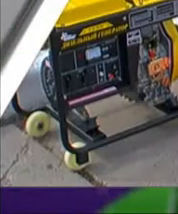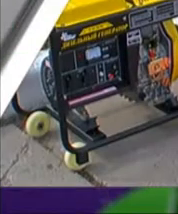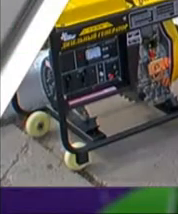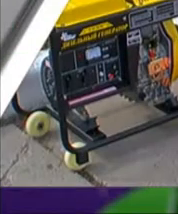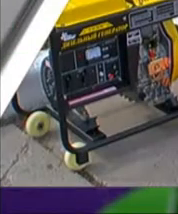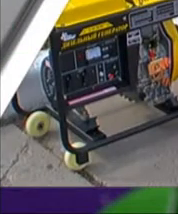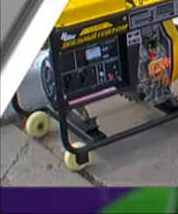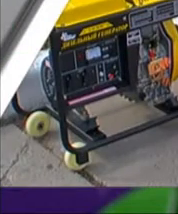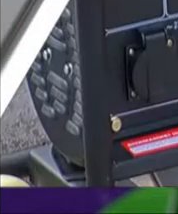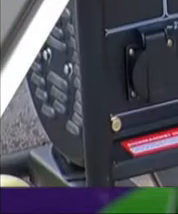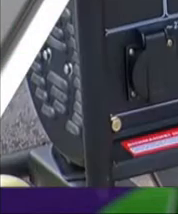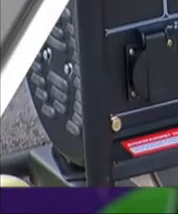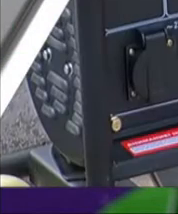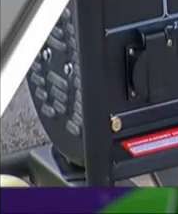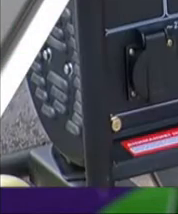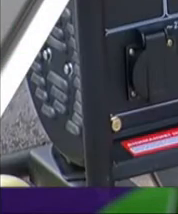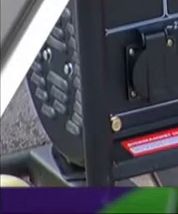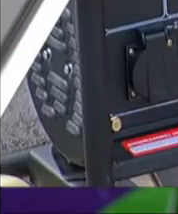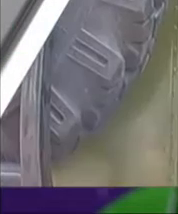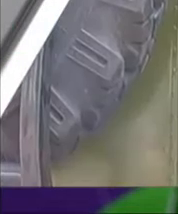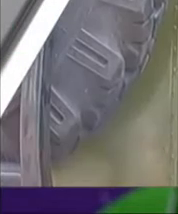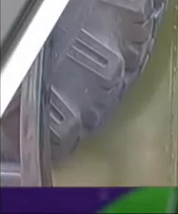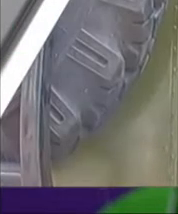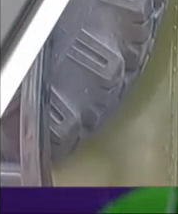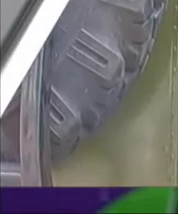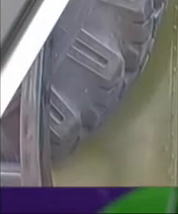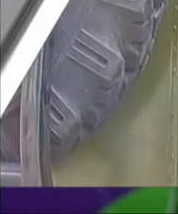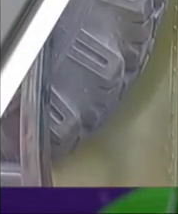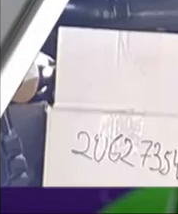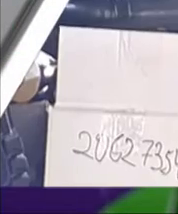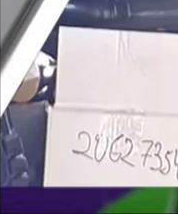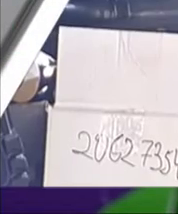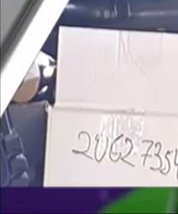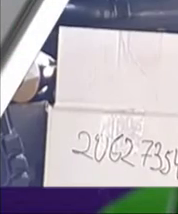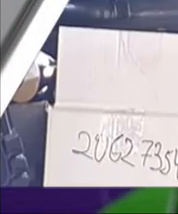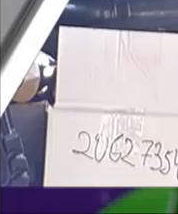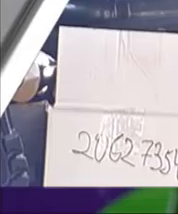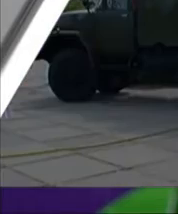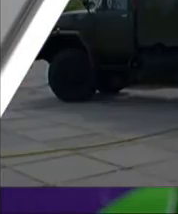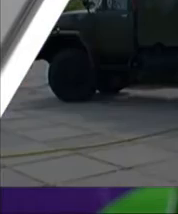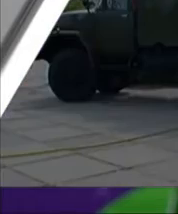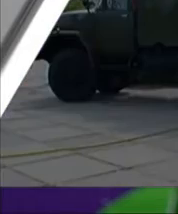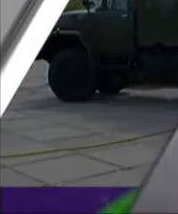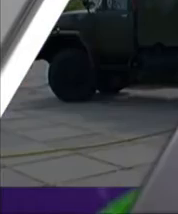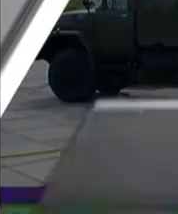Допомога на півмільйона гривень. Столична влада зібрала на фронт усе необхідне для підшерпних військових частин.